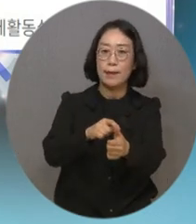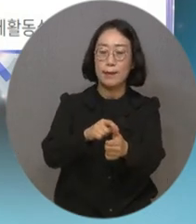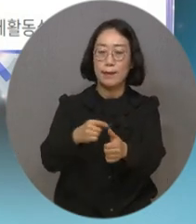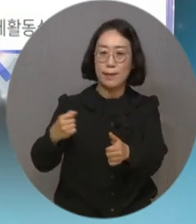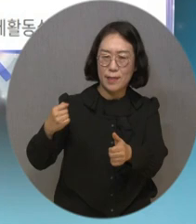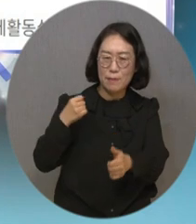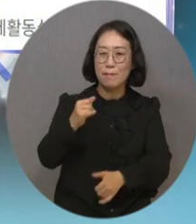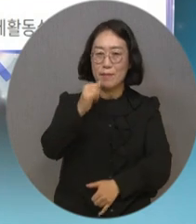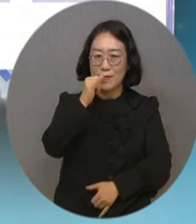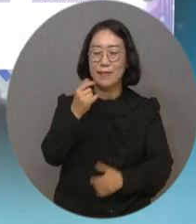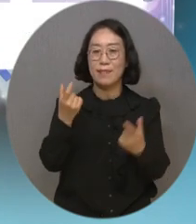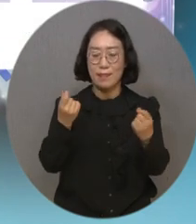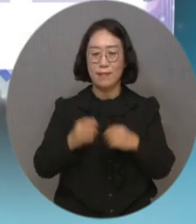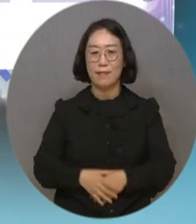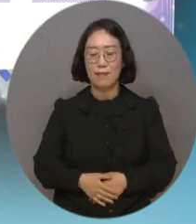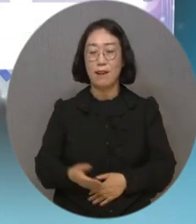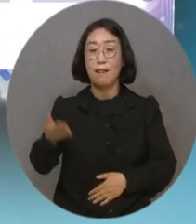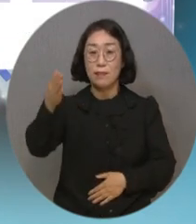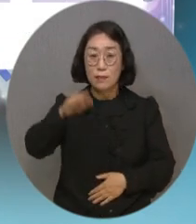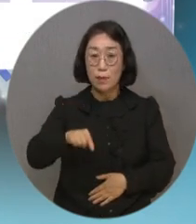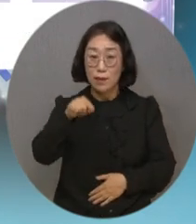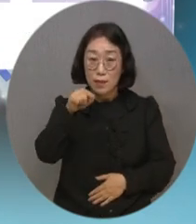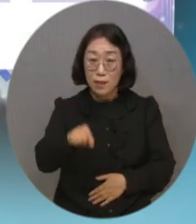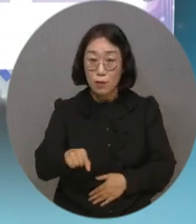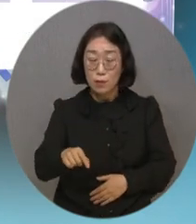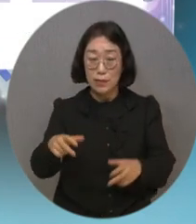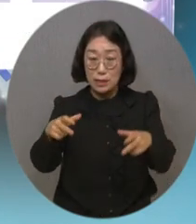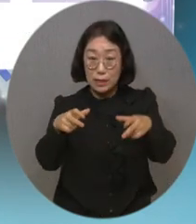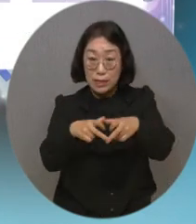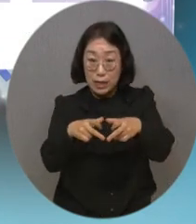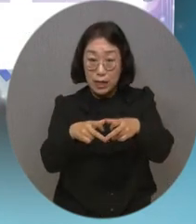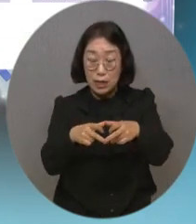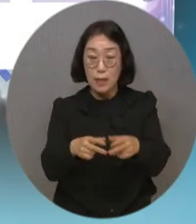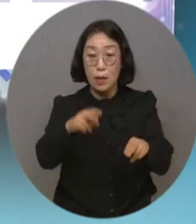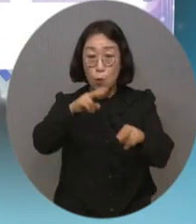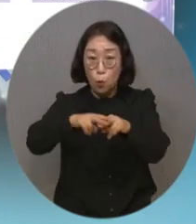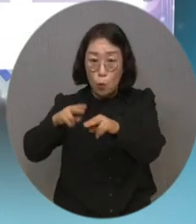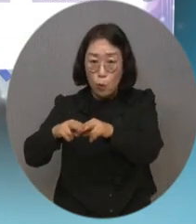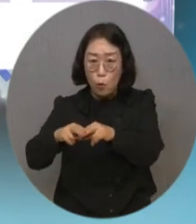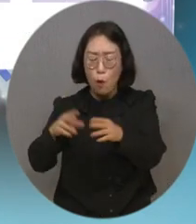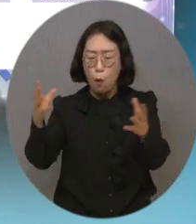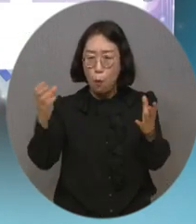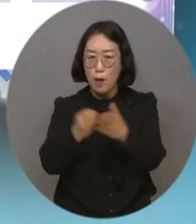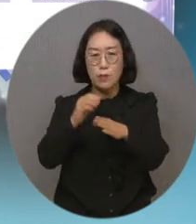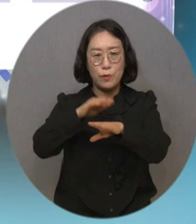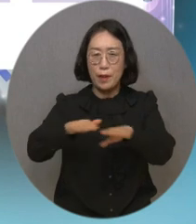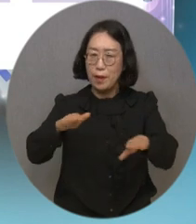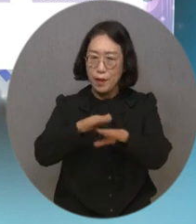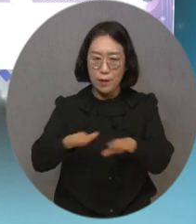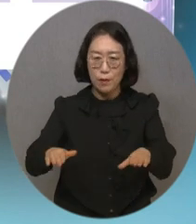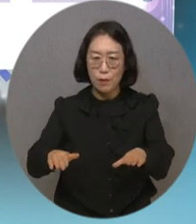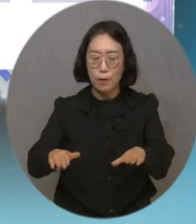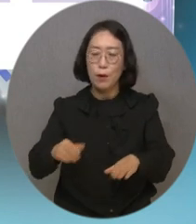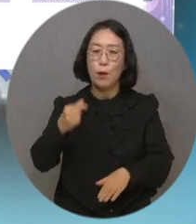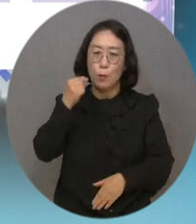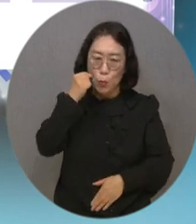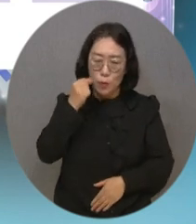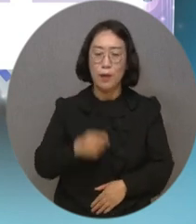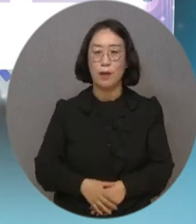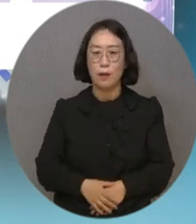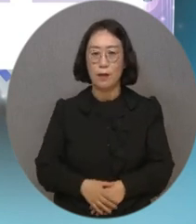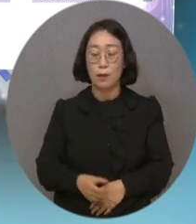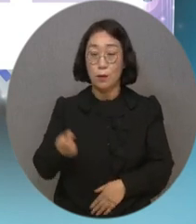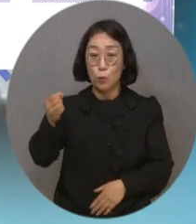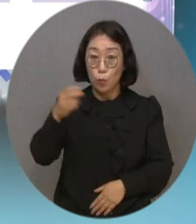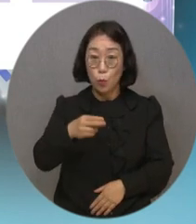보이는 대목입니다. 하지만 이것이 장애인 고용률을 높이기 위한 해답이 된다고는 할 수 없을 겁니다. 또한